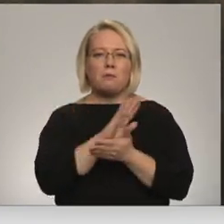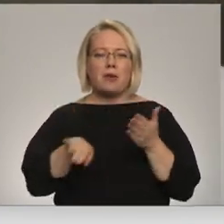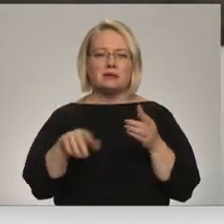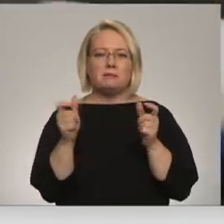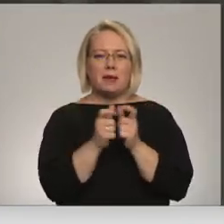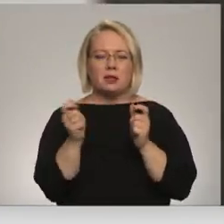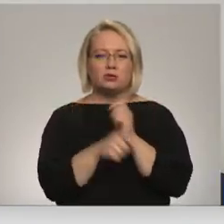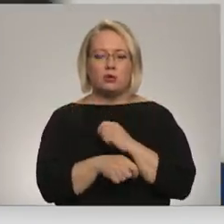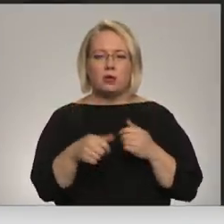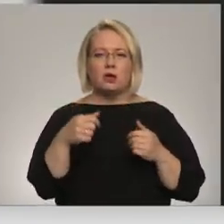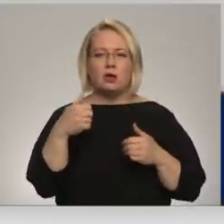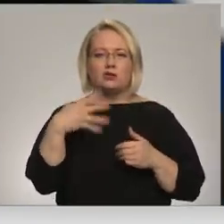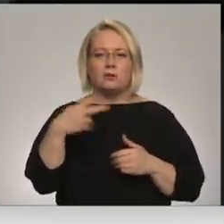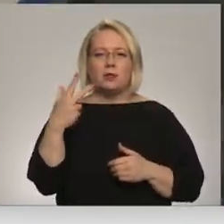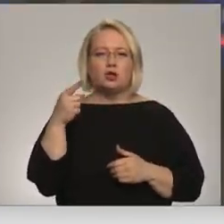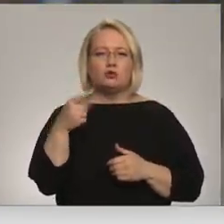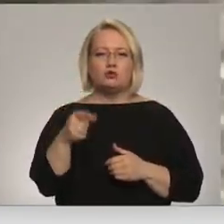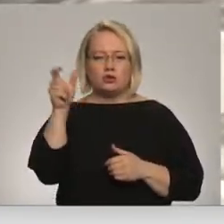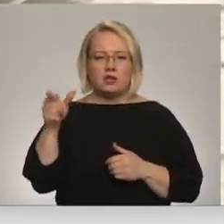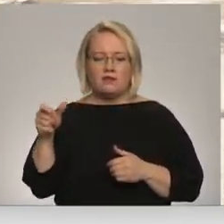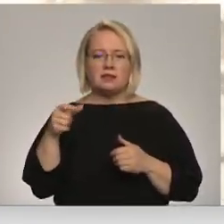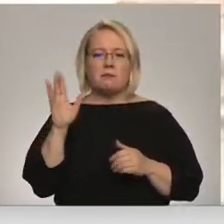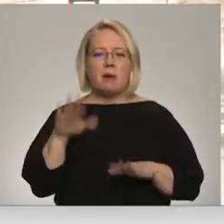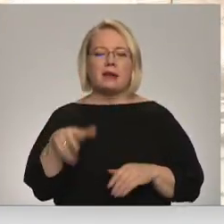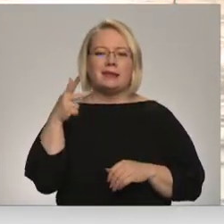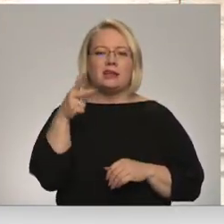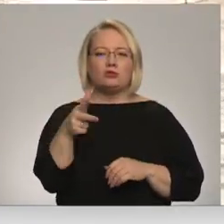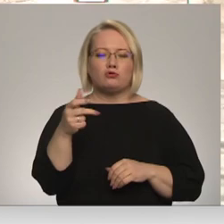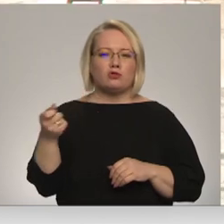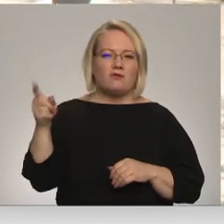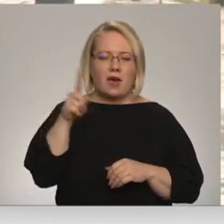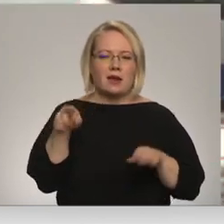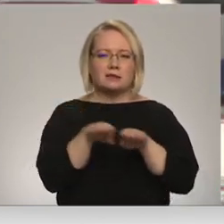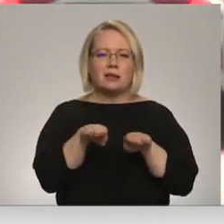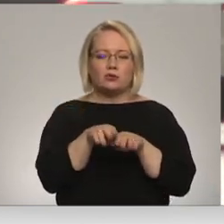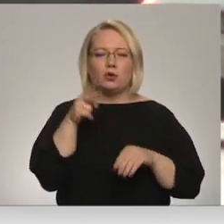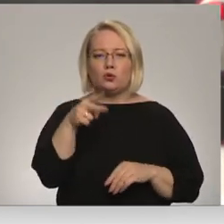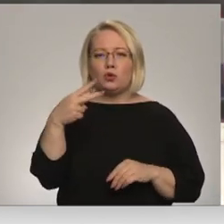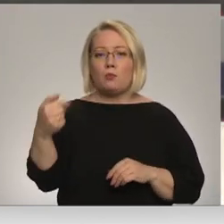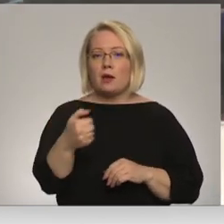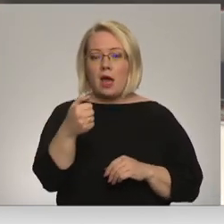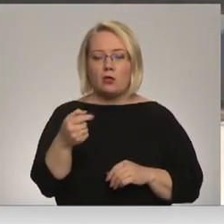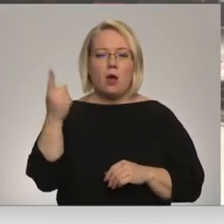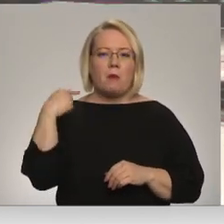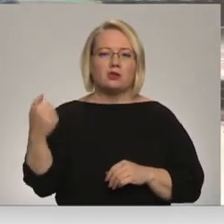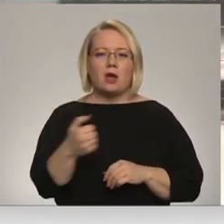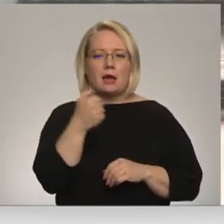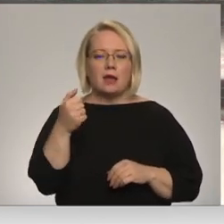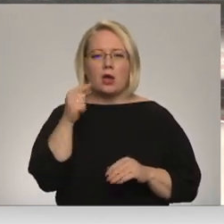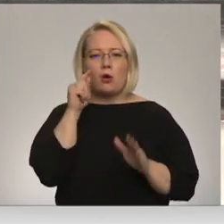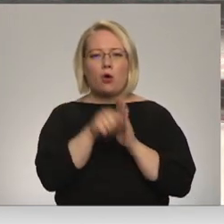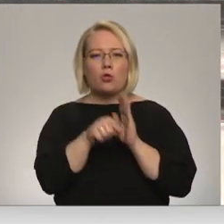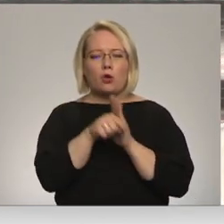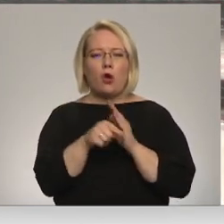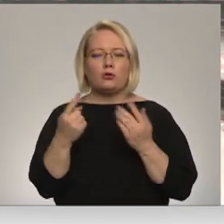43 tūkstoši cilvēku. Tas ir par trīs tūkstošiem vairāk nekā 2020. gadā. Pērnaudas arī kontroļu skaits,